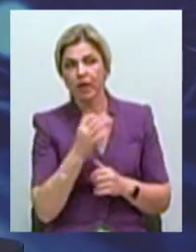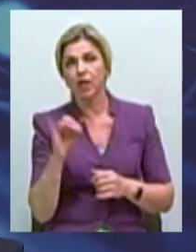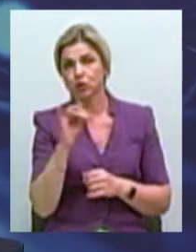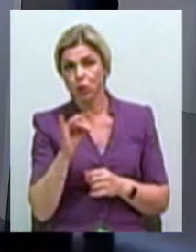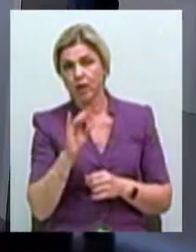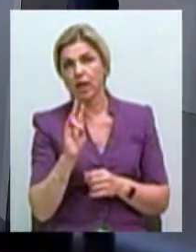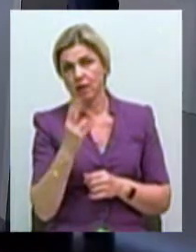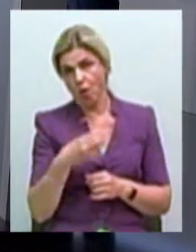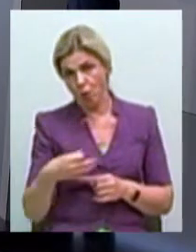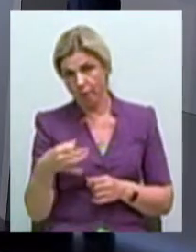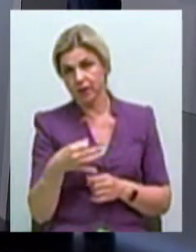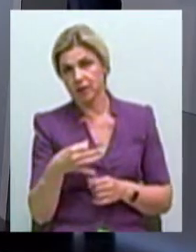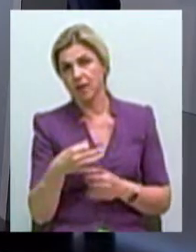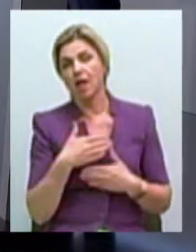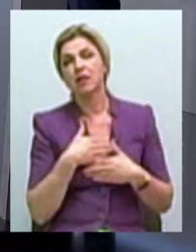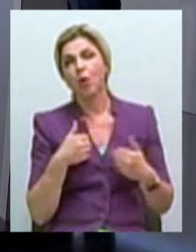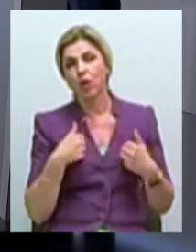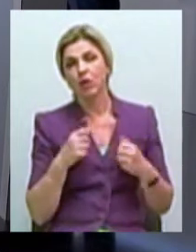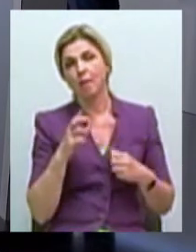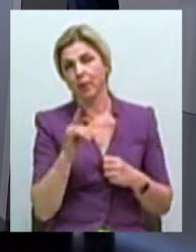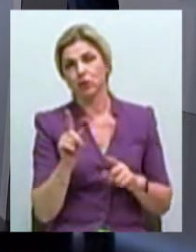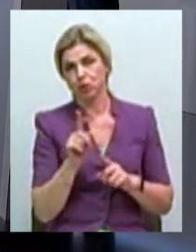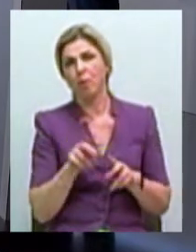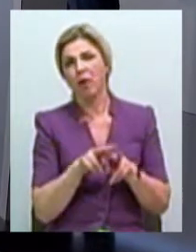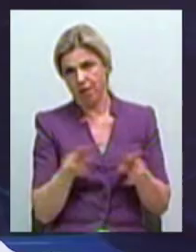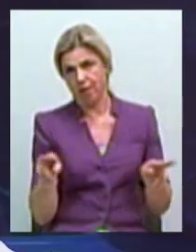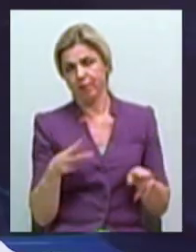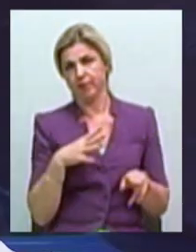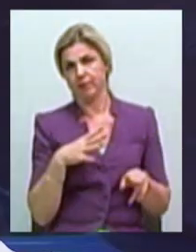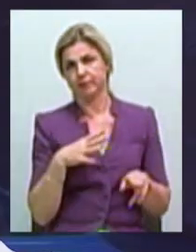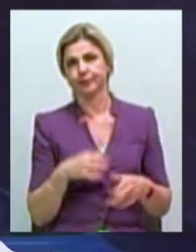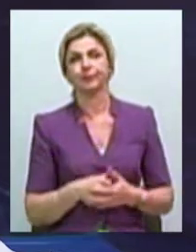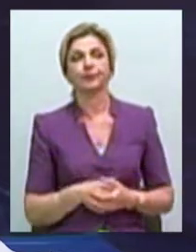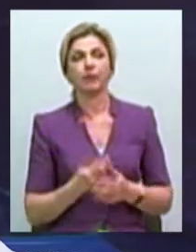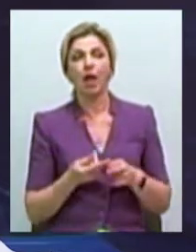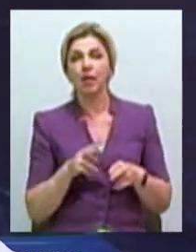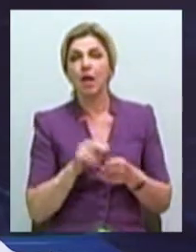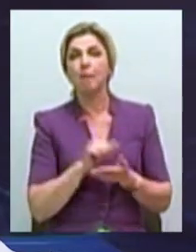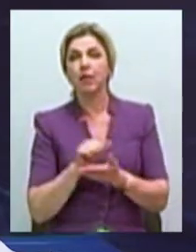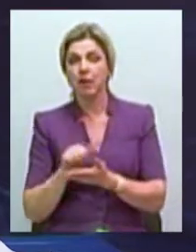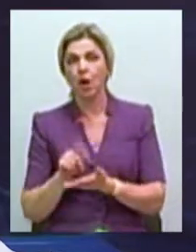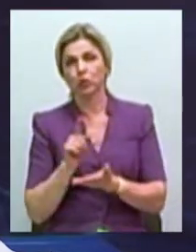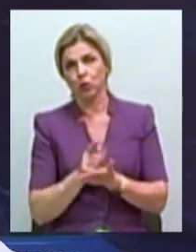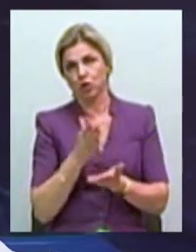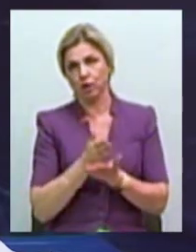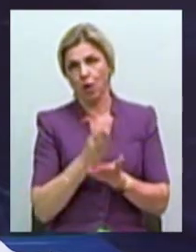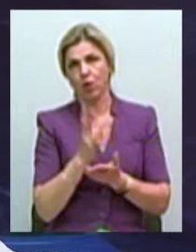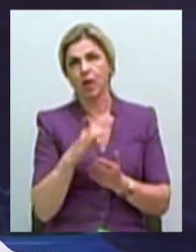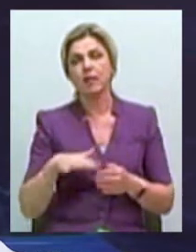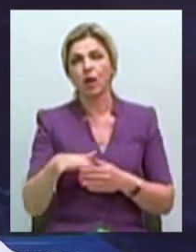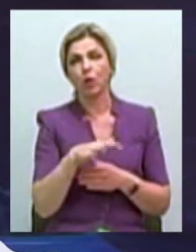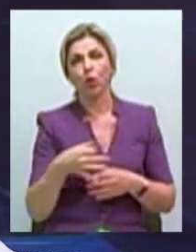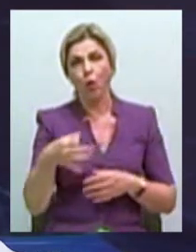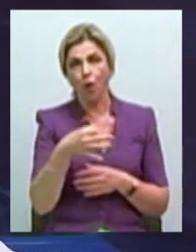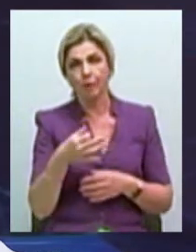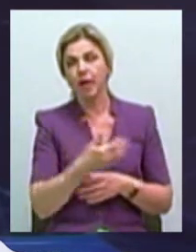Николаевской области, не хотелось бы, чтобы его постигла та же участь. Эти материалы должны находиться на территории области, ими